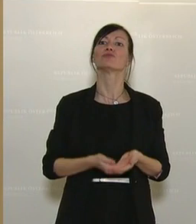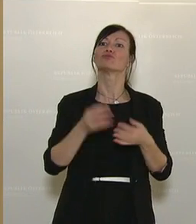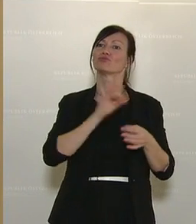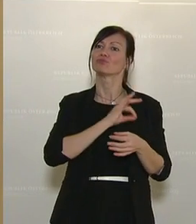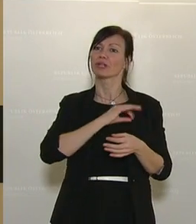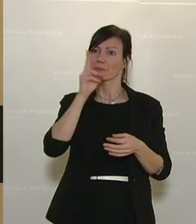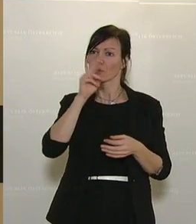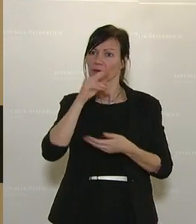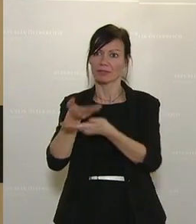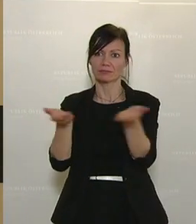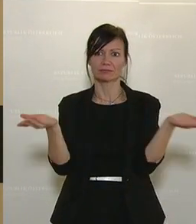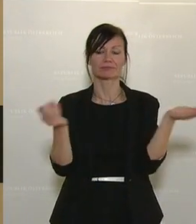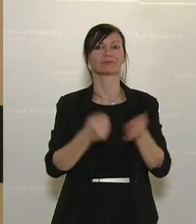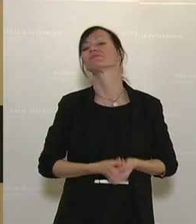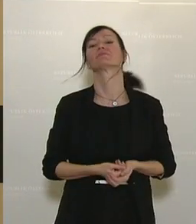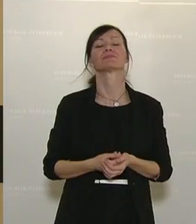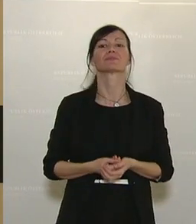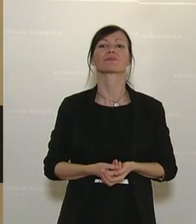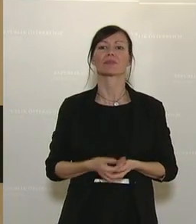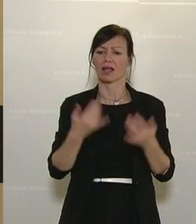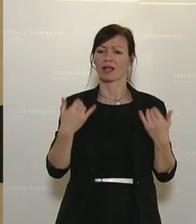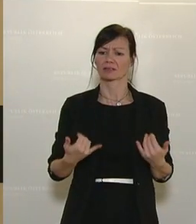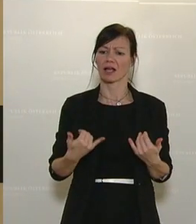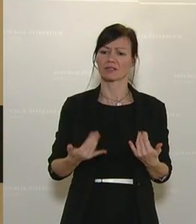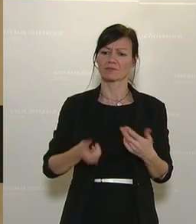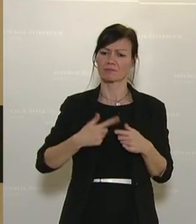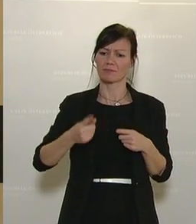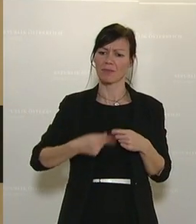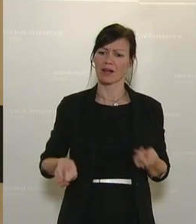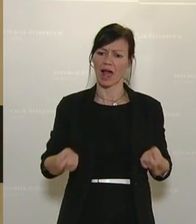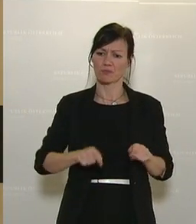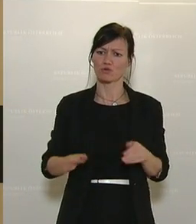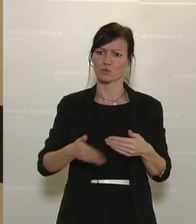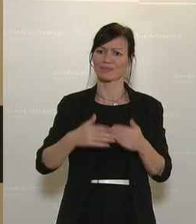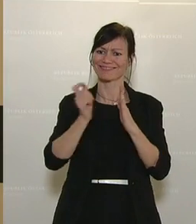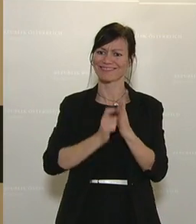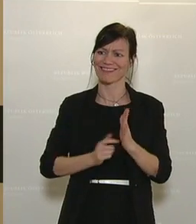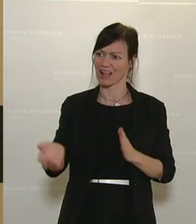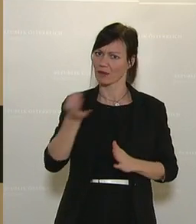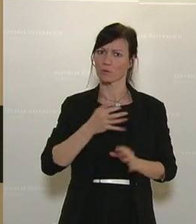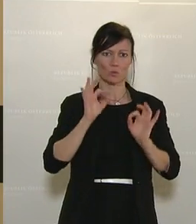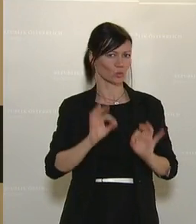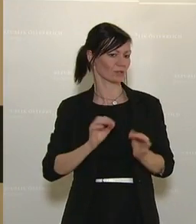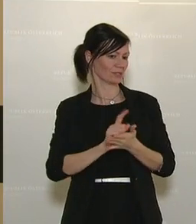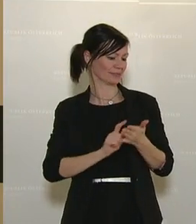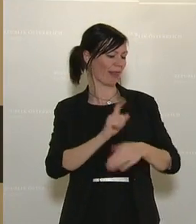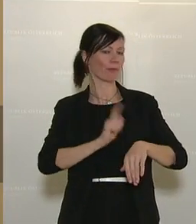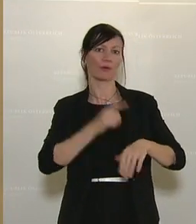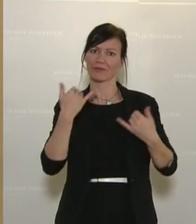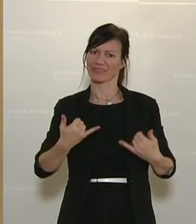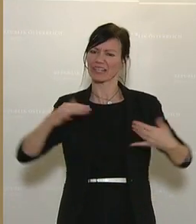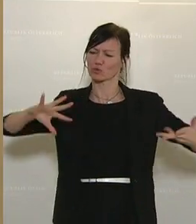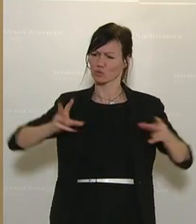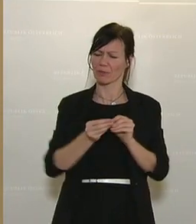jetzt zum Ende der Dringlichen Anfrage und ich glaube es ist eine gute Gelegenheit auch ein bisschen Resümee zu ziehen. Einleitend möchte ich einmal